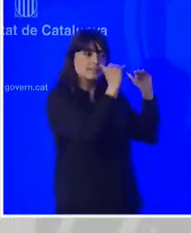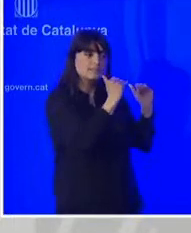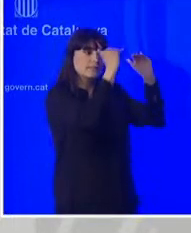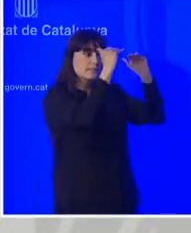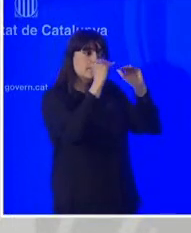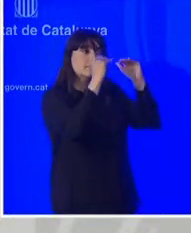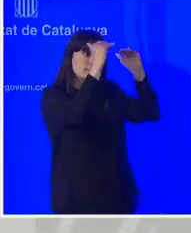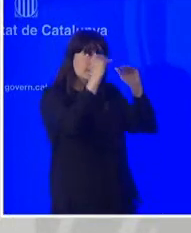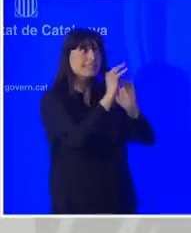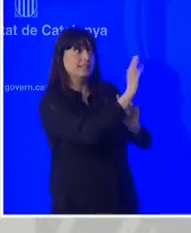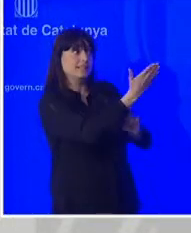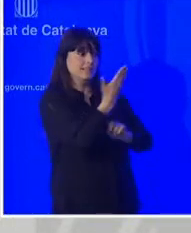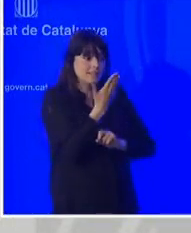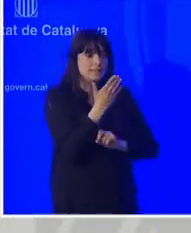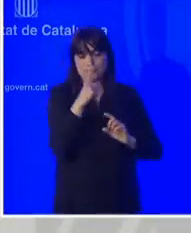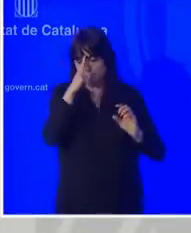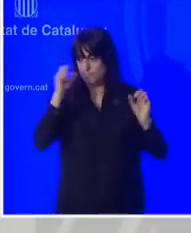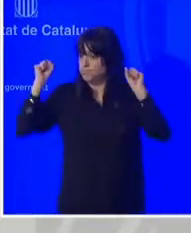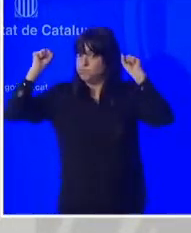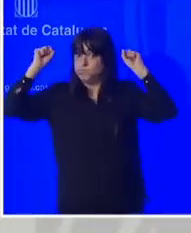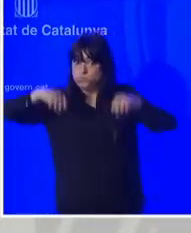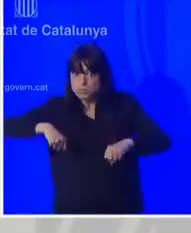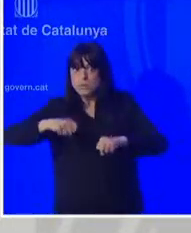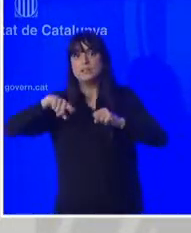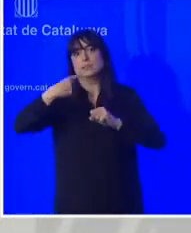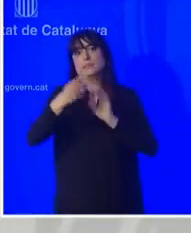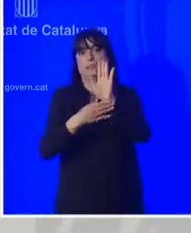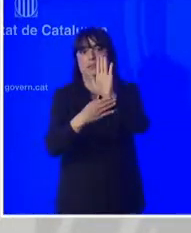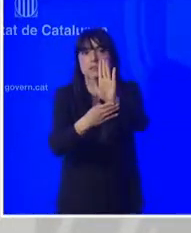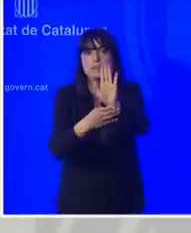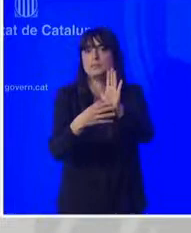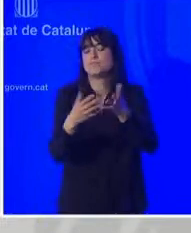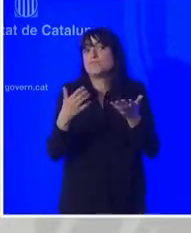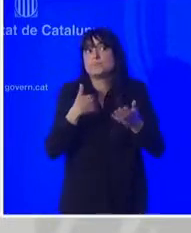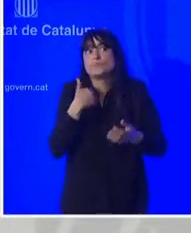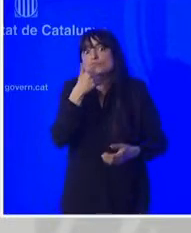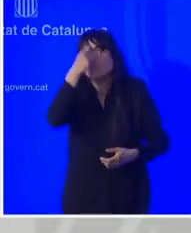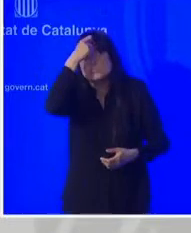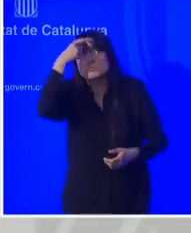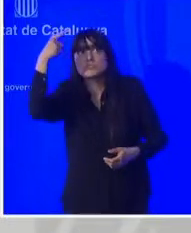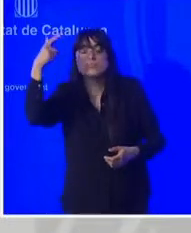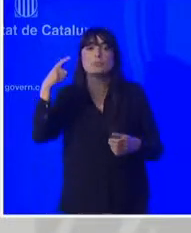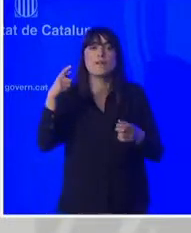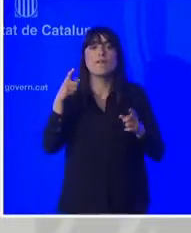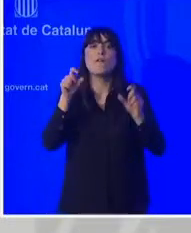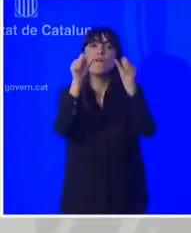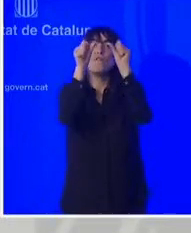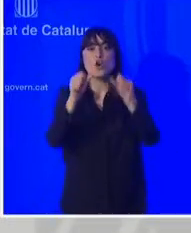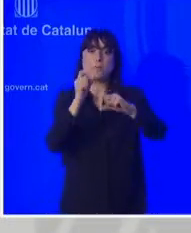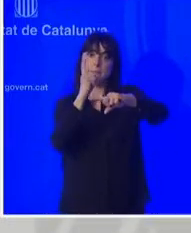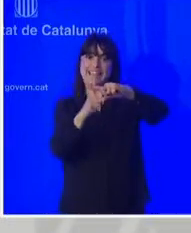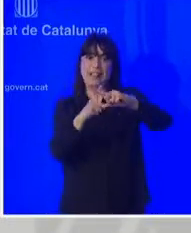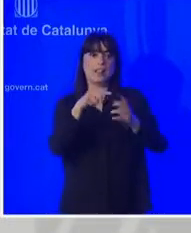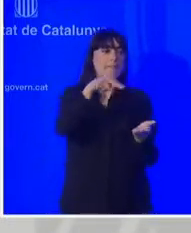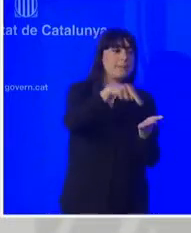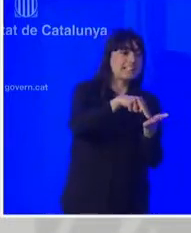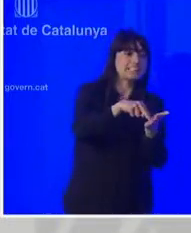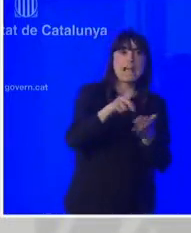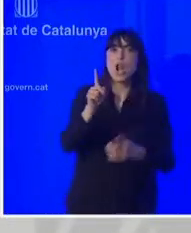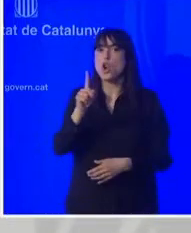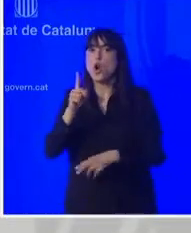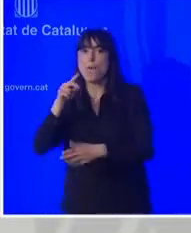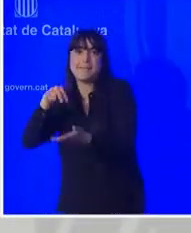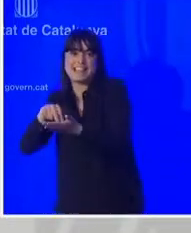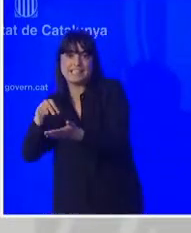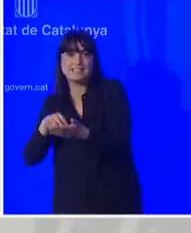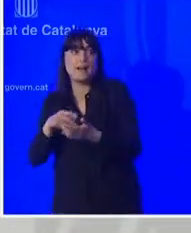els hi podrem explicar no si podrà ser un format híbric presencial i no presencial és a dir haurem d'acabar de veure i treballar